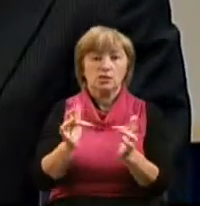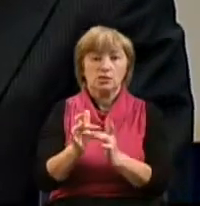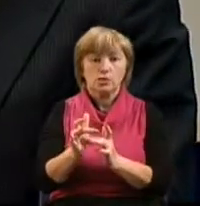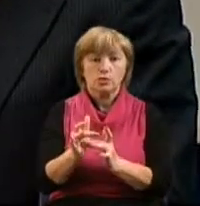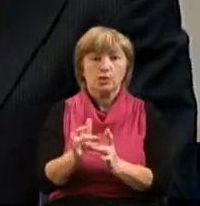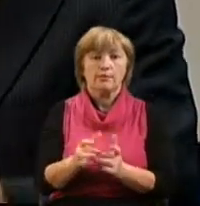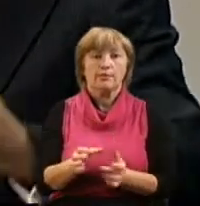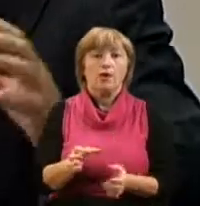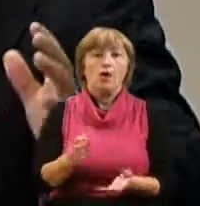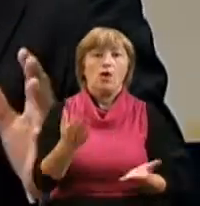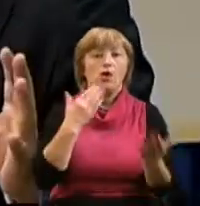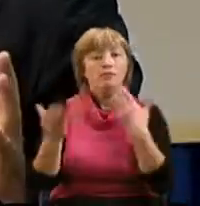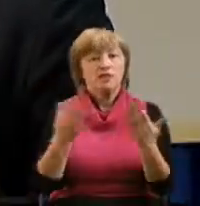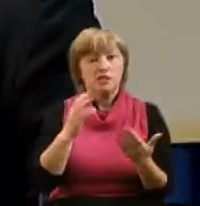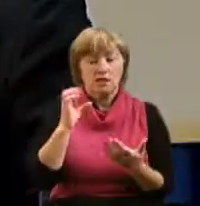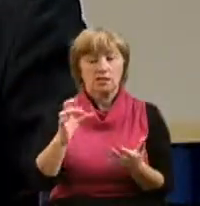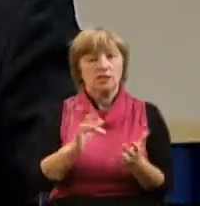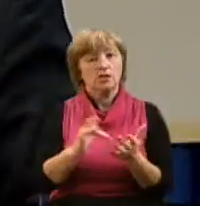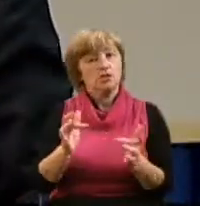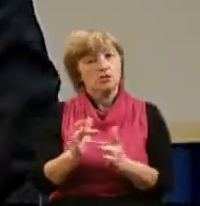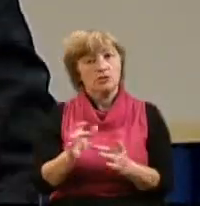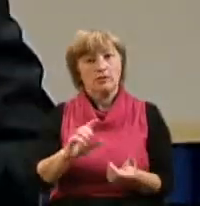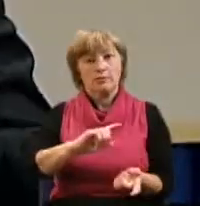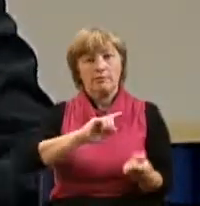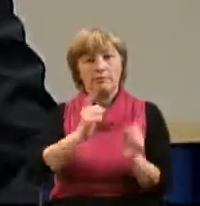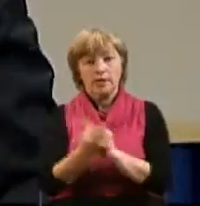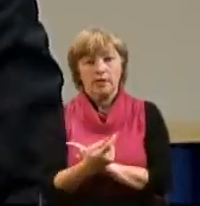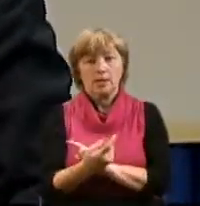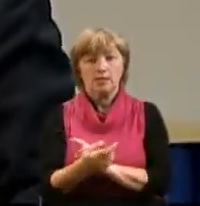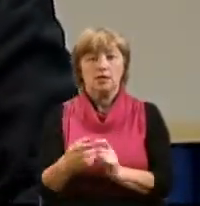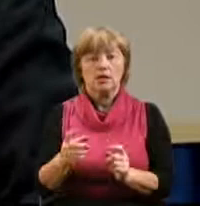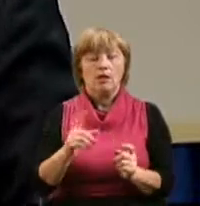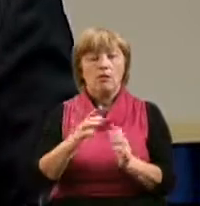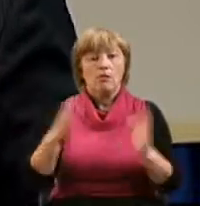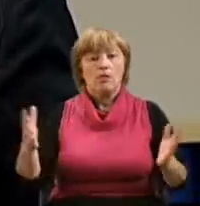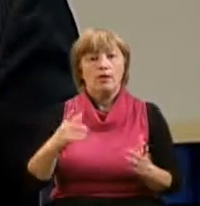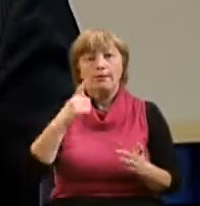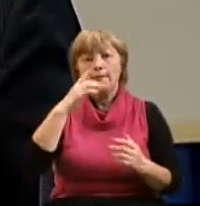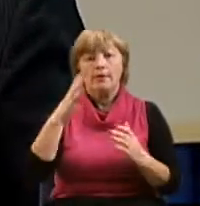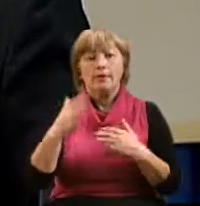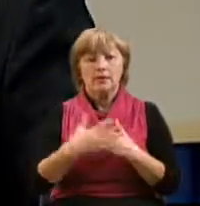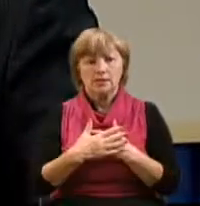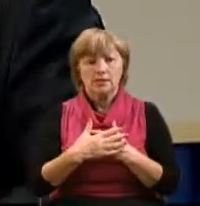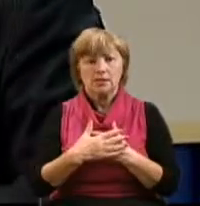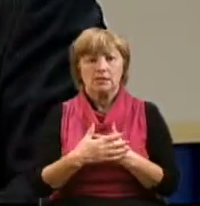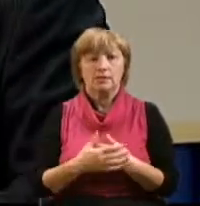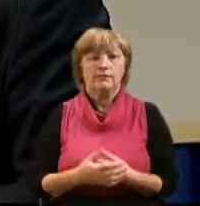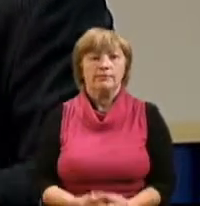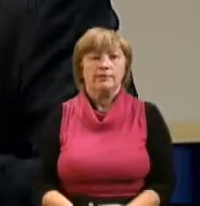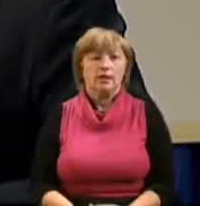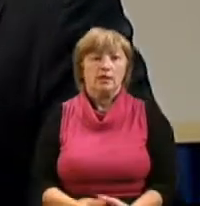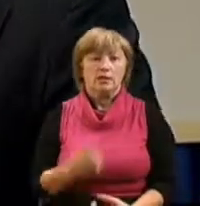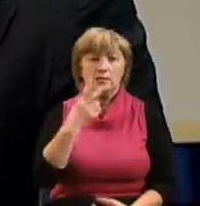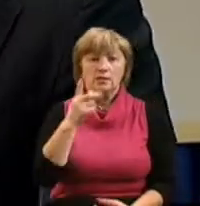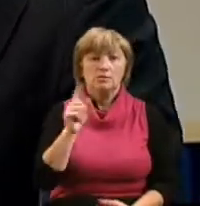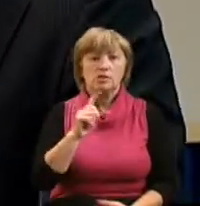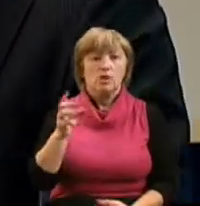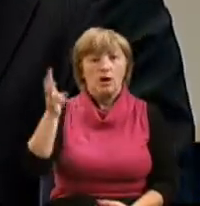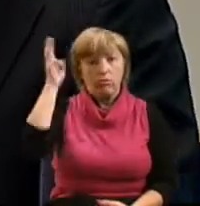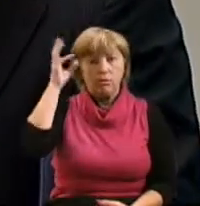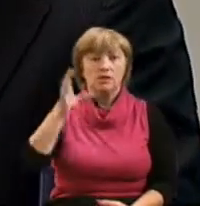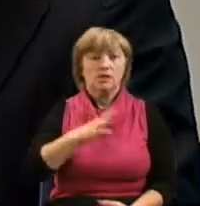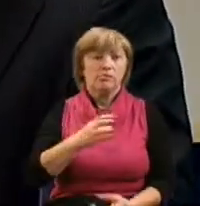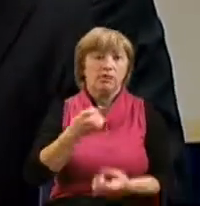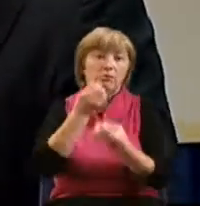их общение с Иисусом должно было перейти в другую, более близкую форму. И мы видим, что апостолы были